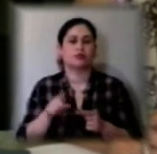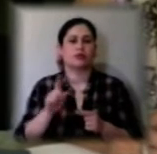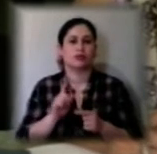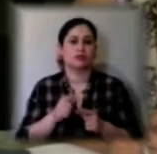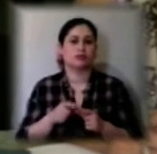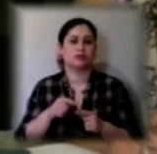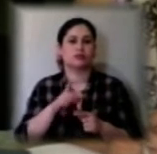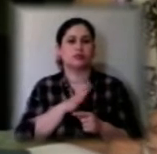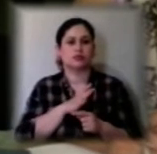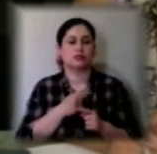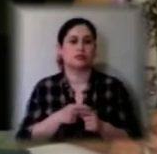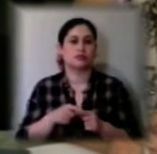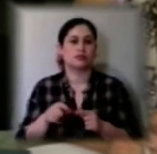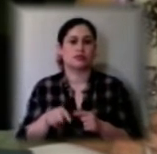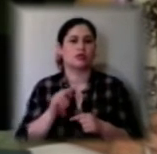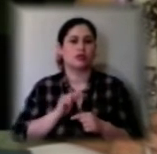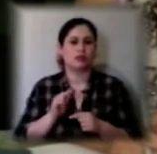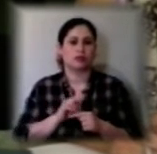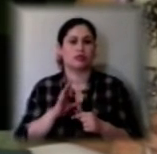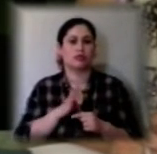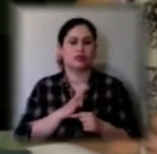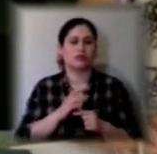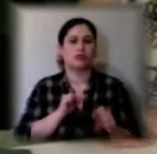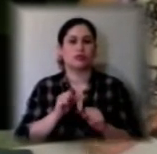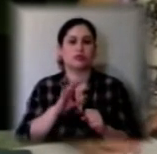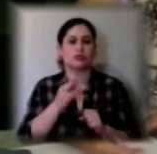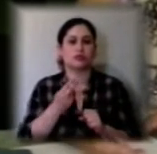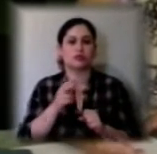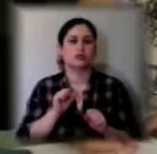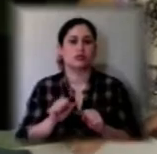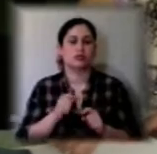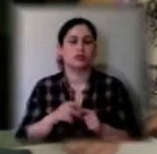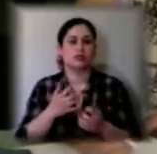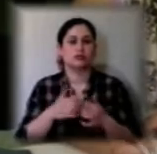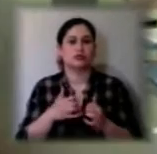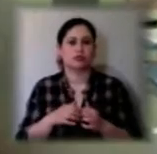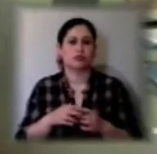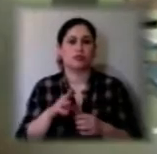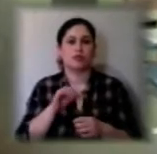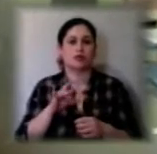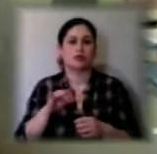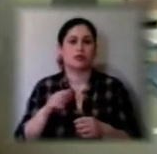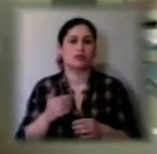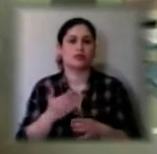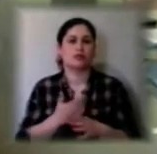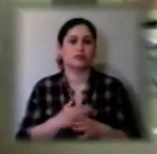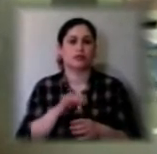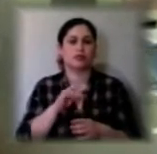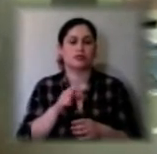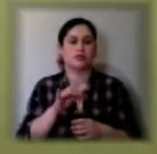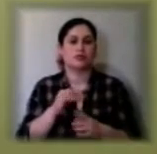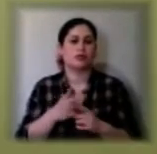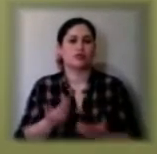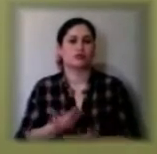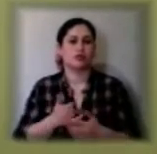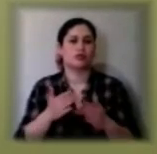по цим роботам управлінняю соціального захисту нараховувати матеріальну допомогу. Тетяна Северенко, яка мешкає у будинку